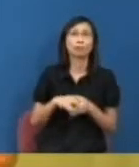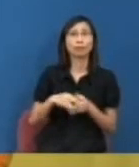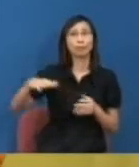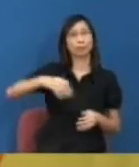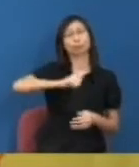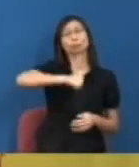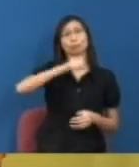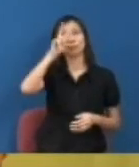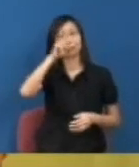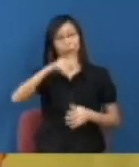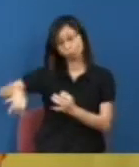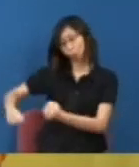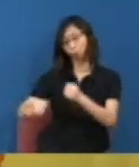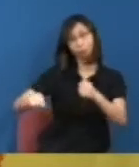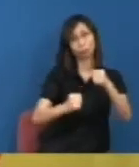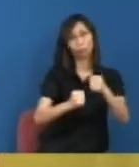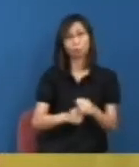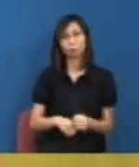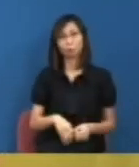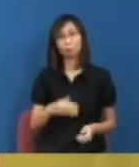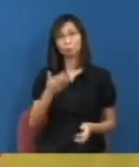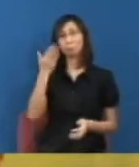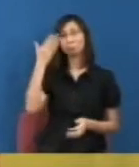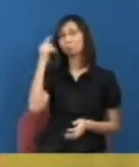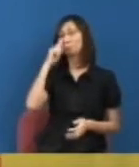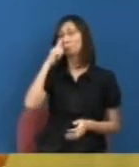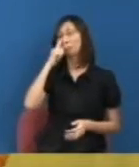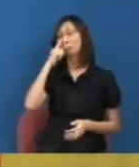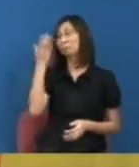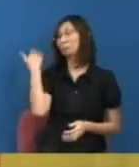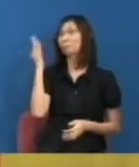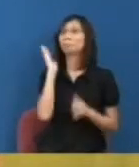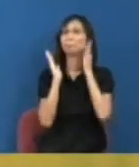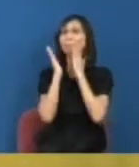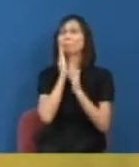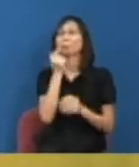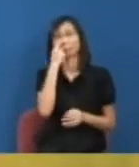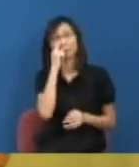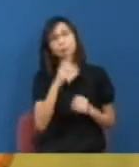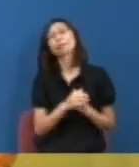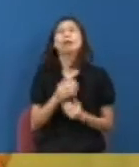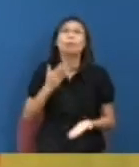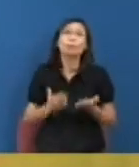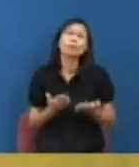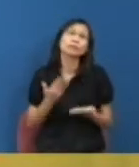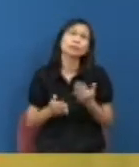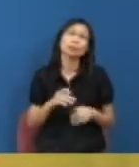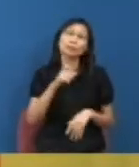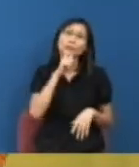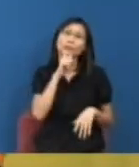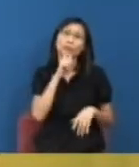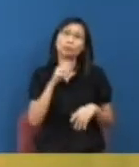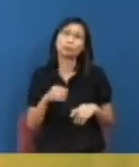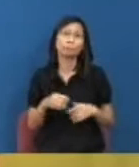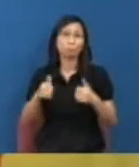某些院校因為這個勞資糾紛即某間酒樓建業即是說某一間我不要說哪間